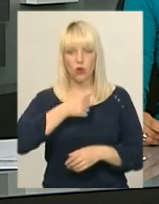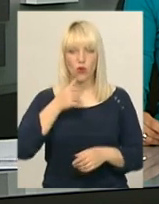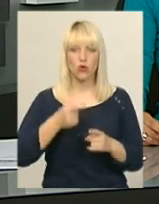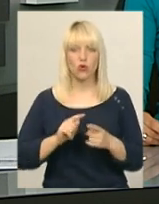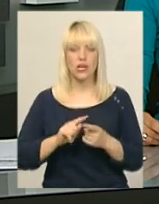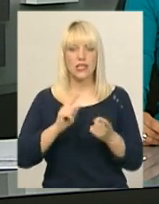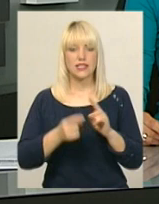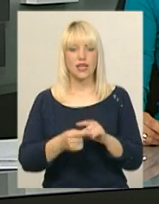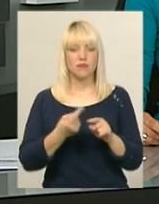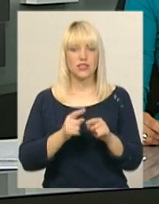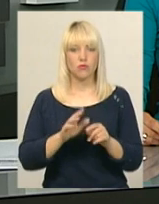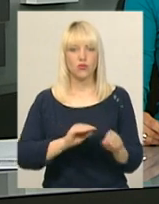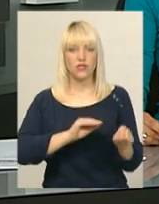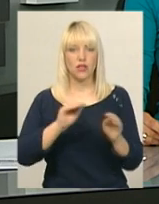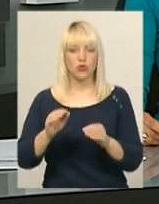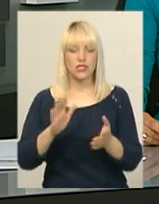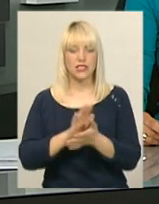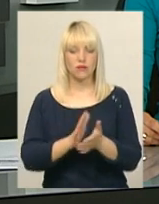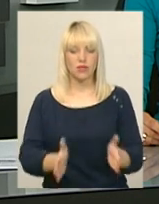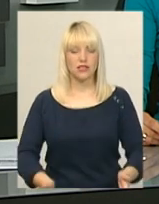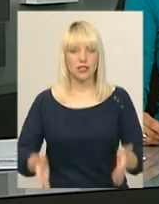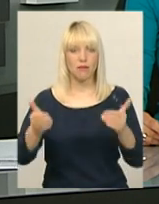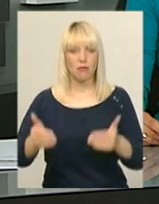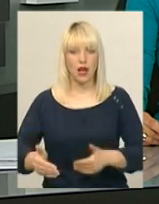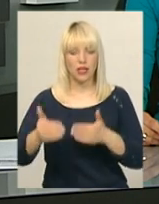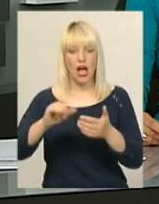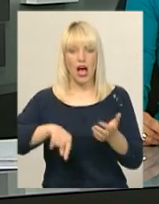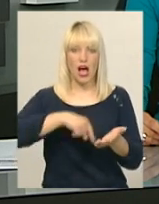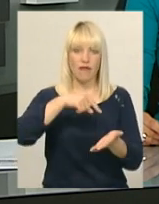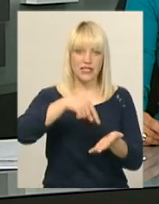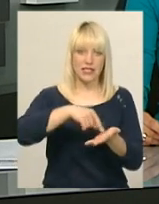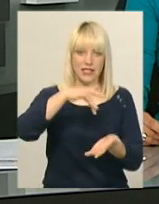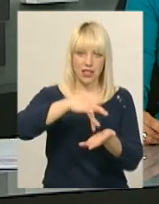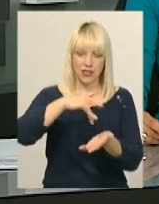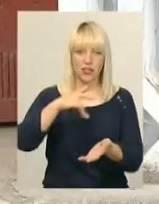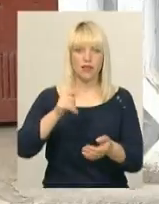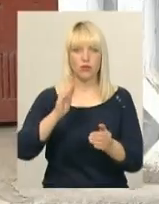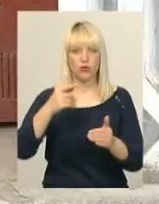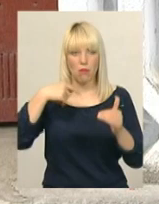Хмельницькому встановлять сміттєбаки, а в середмісті – підземні контейнери. Більше у сюжеті Наталі Сідової.